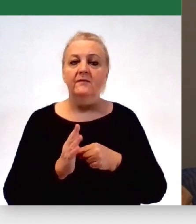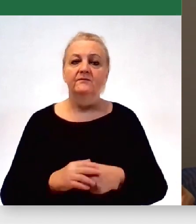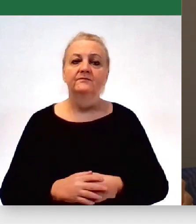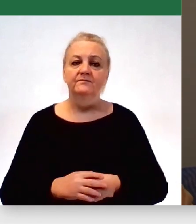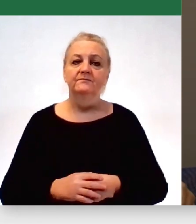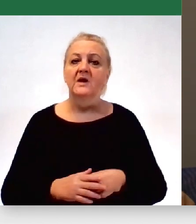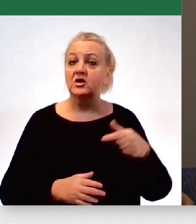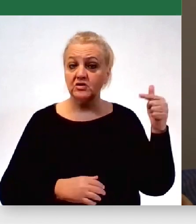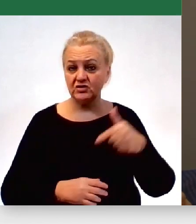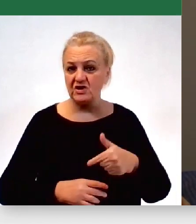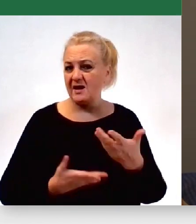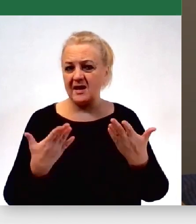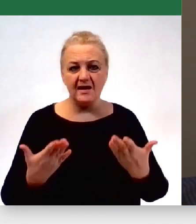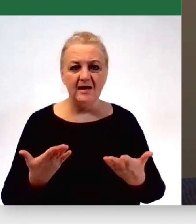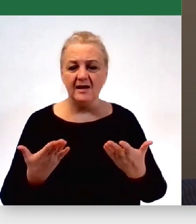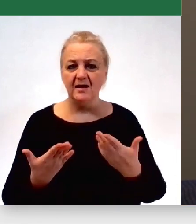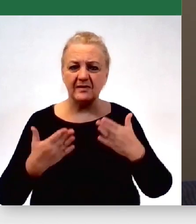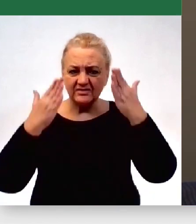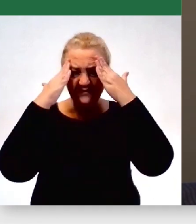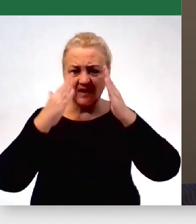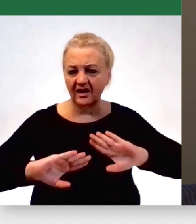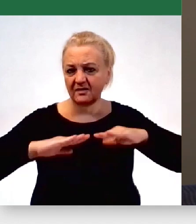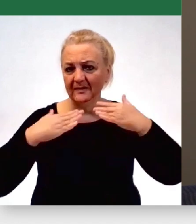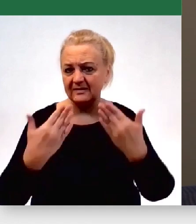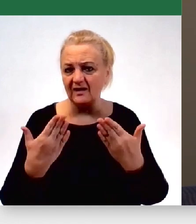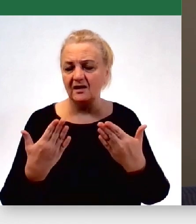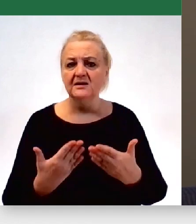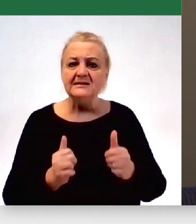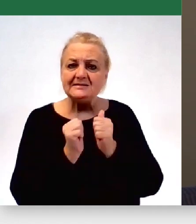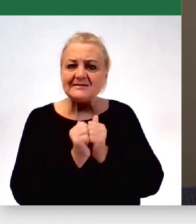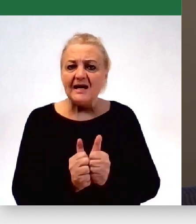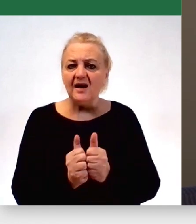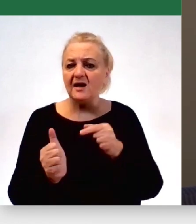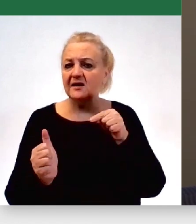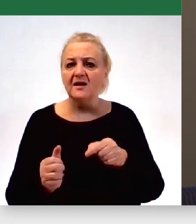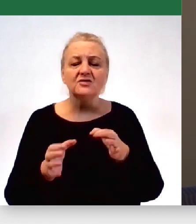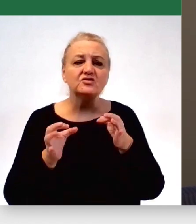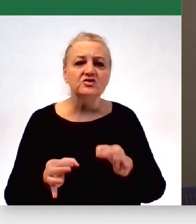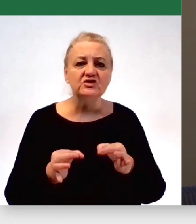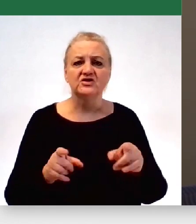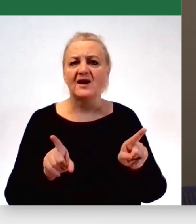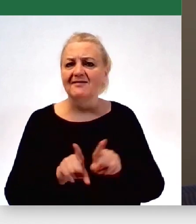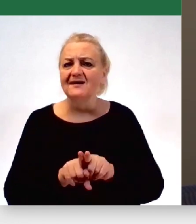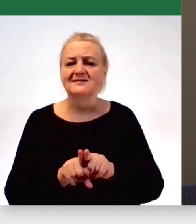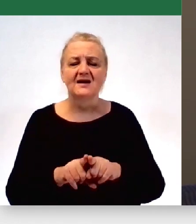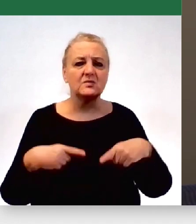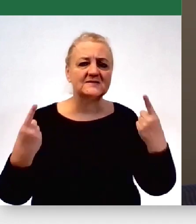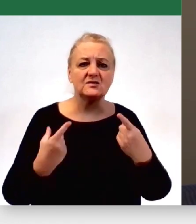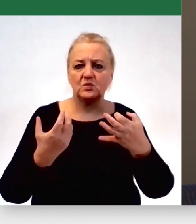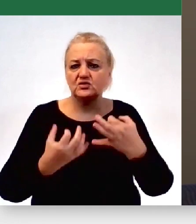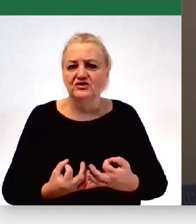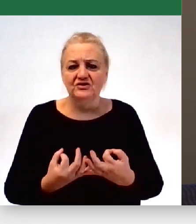Trzeba sobie po prostu uświadomić, w jakiej roli znalazły się dzisiaj i w jakiej sytuacji znalazły się dzisiaj